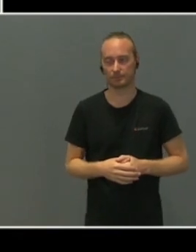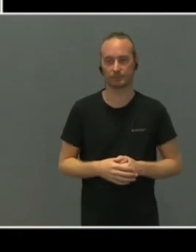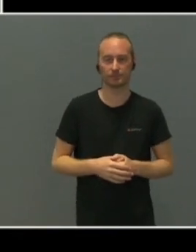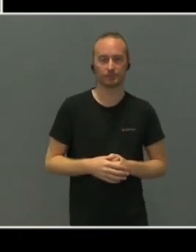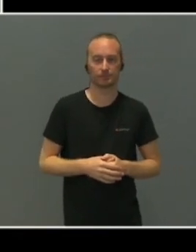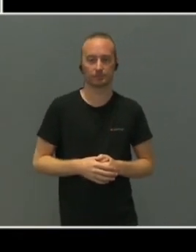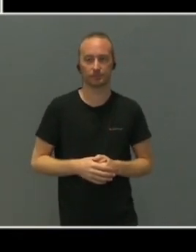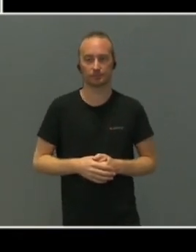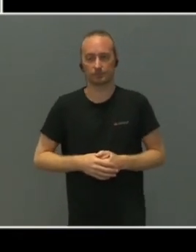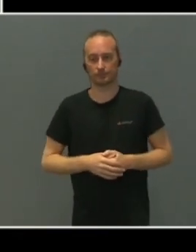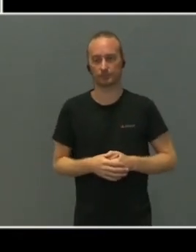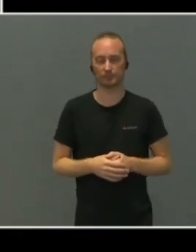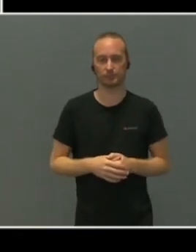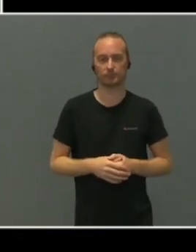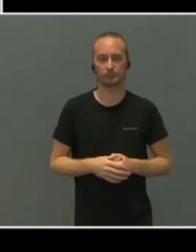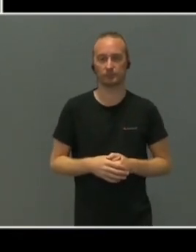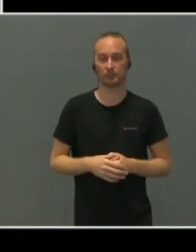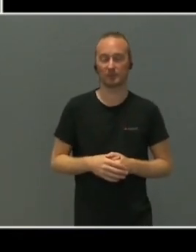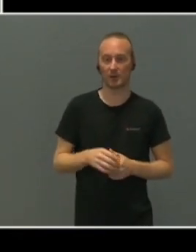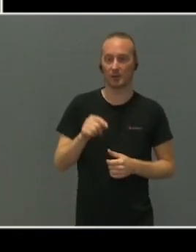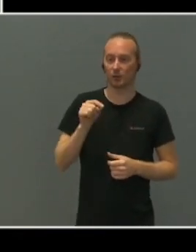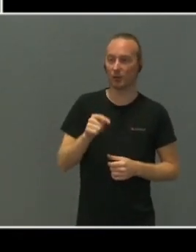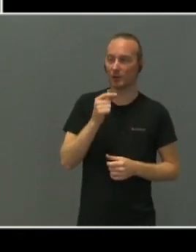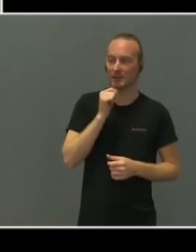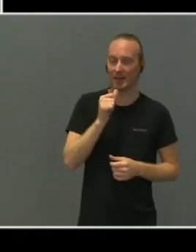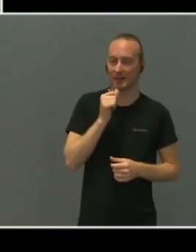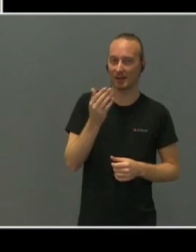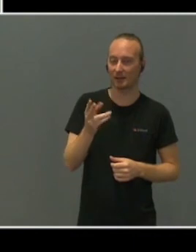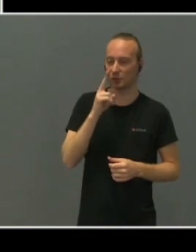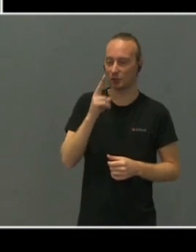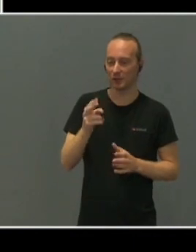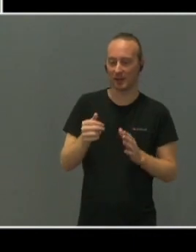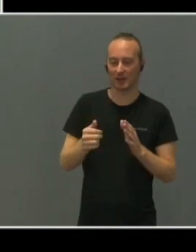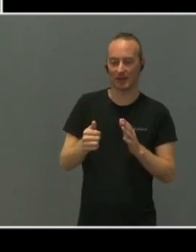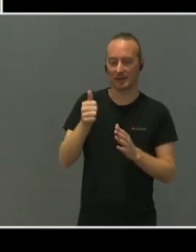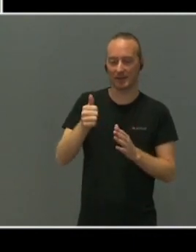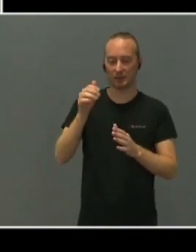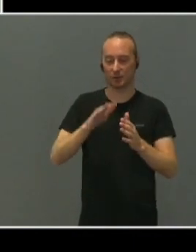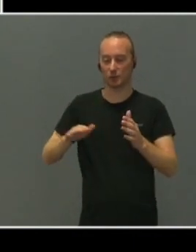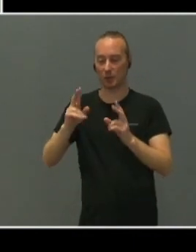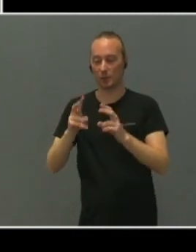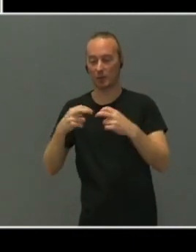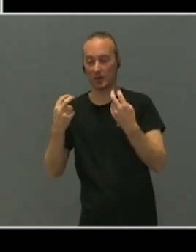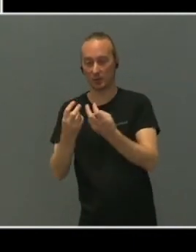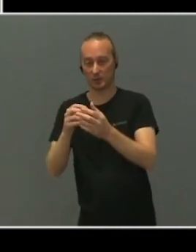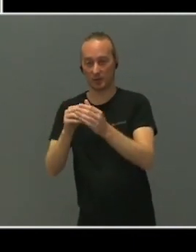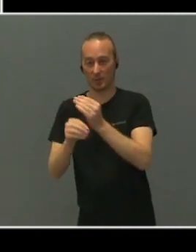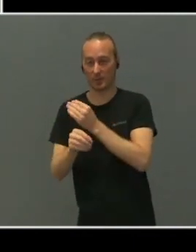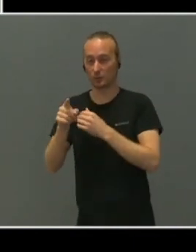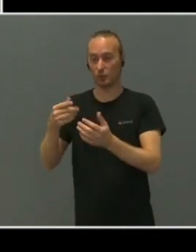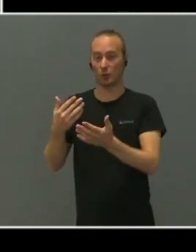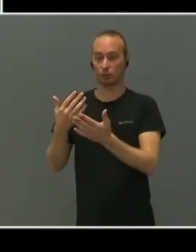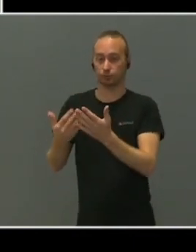Jeg gir noe, Terje, til deg ny leder i Nasjonalbrukerrådet i Statped og etter deg